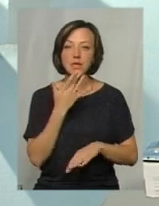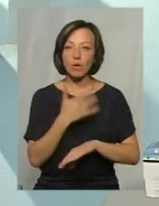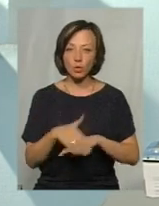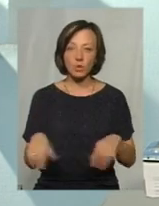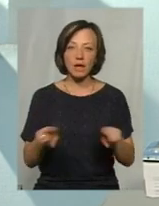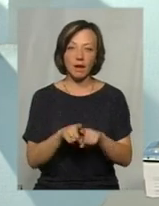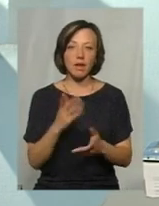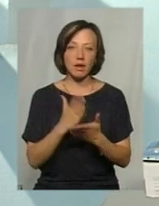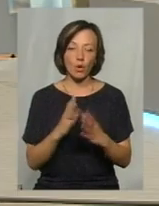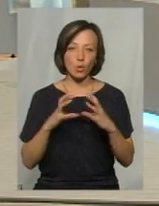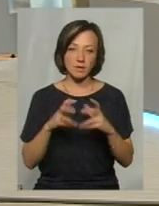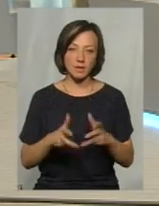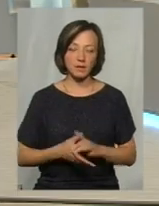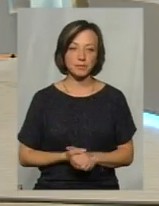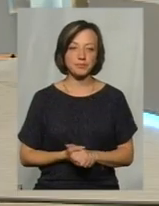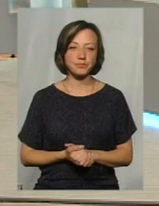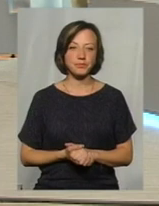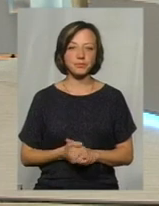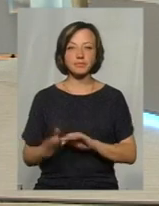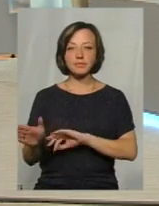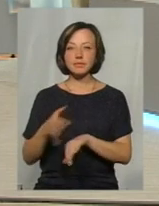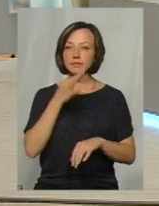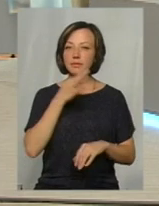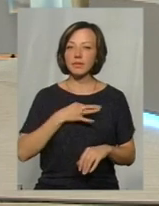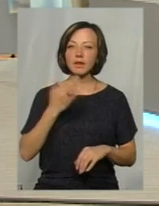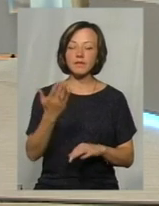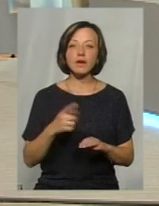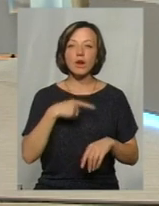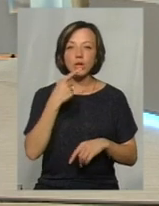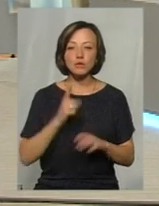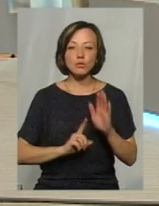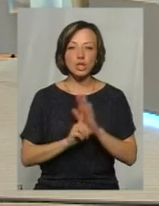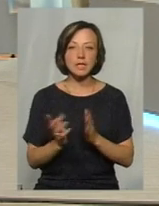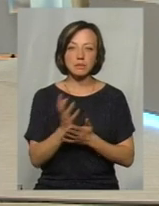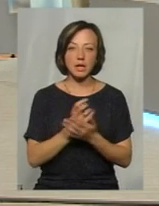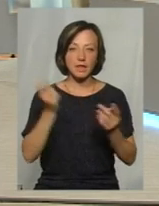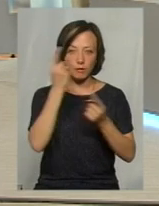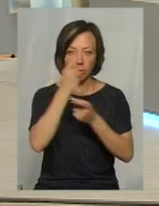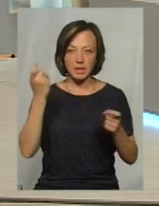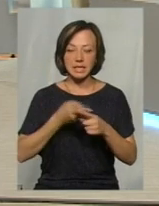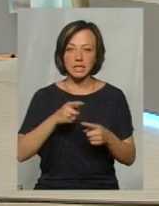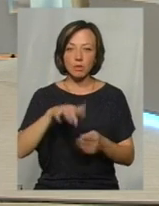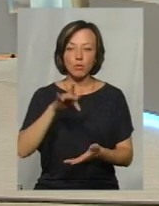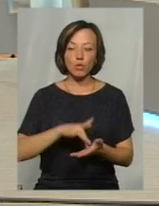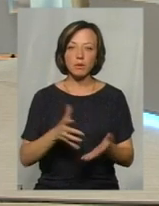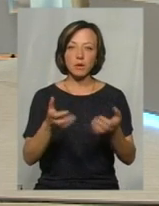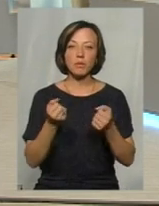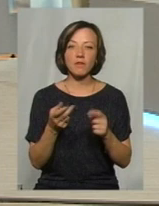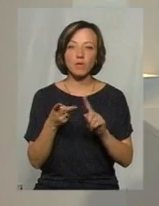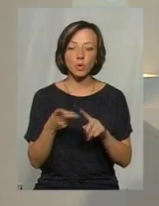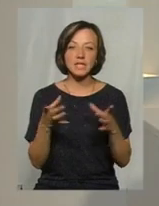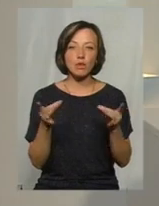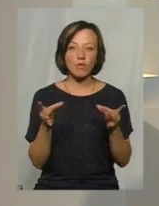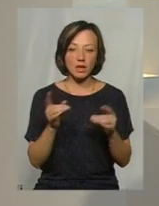таке є у світі. Скажіть, ви кажете, що почали збирати вже цю інформацію. Ці пункти прийому в турсировини,